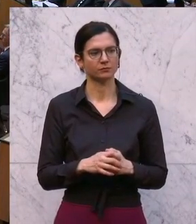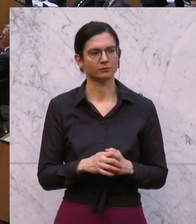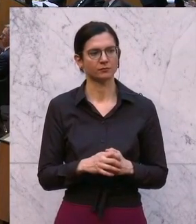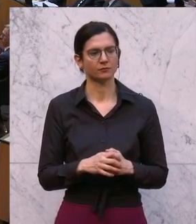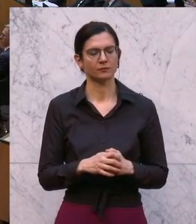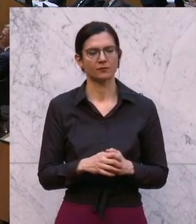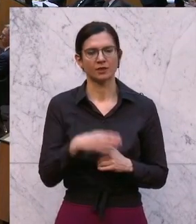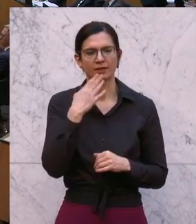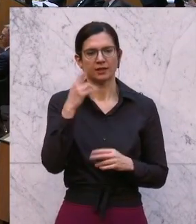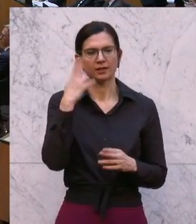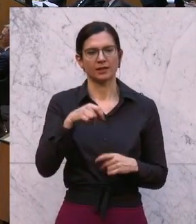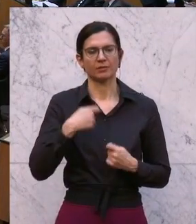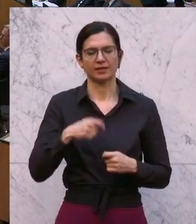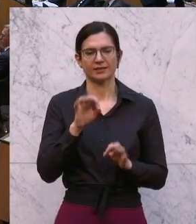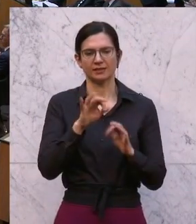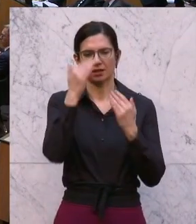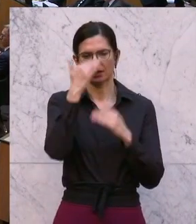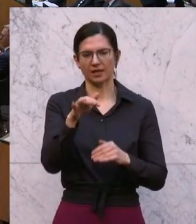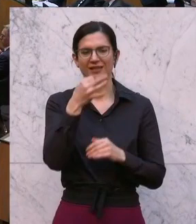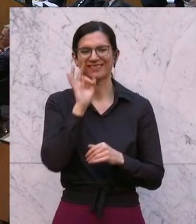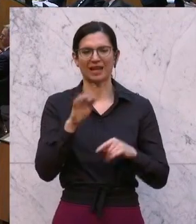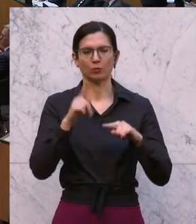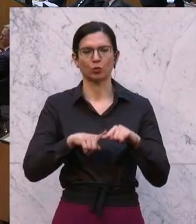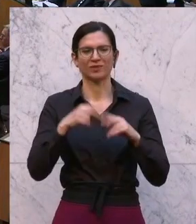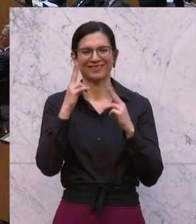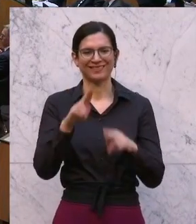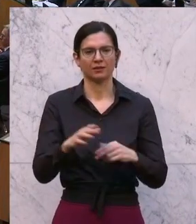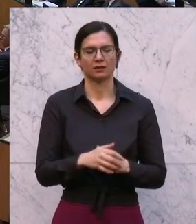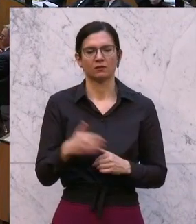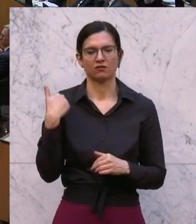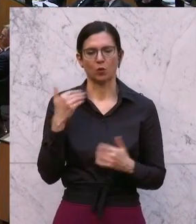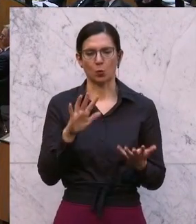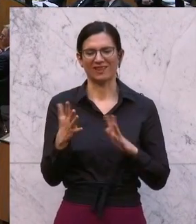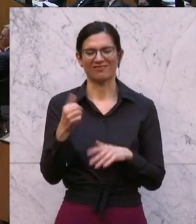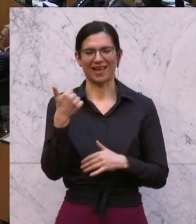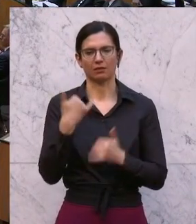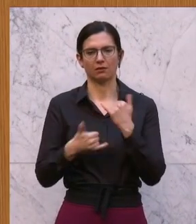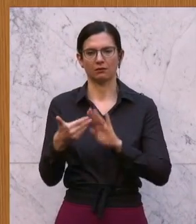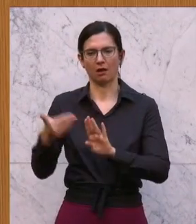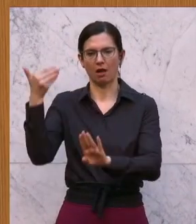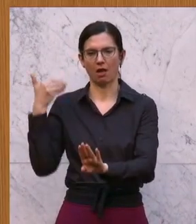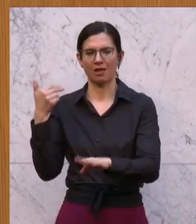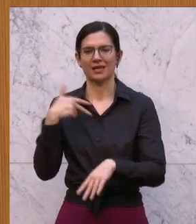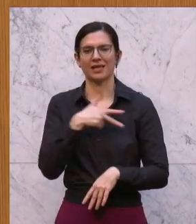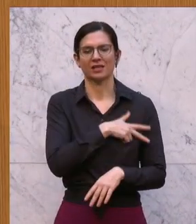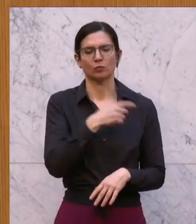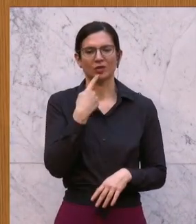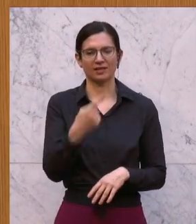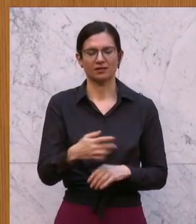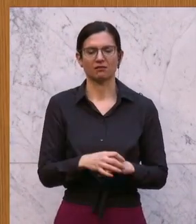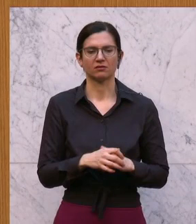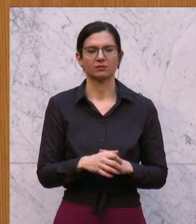Danke, Präsident. Meine sehr geehrten Damen und Herren, vor ziemlich genau einem Jahr hat die SPÖ gesagt,